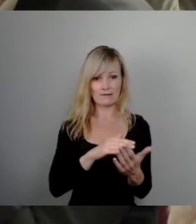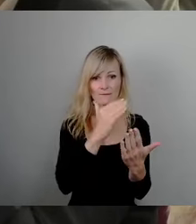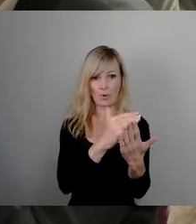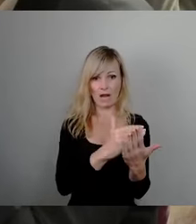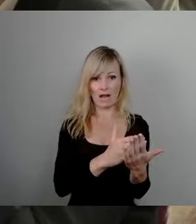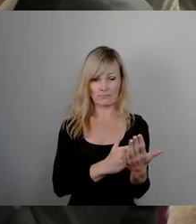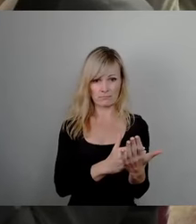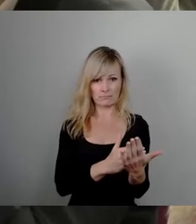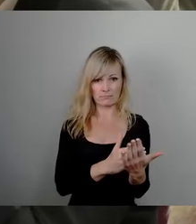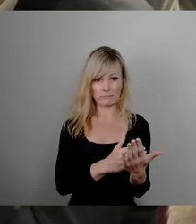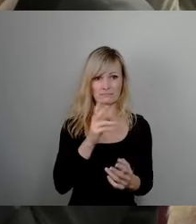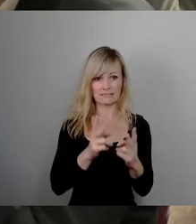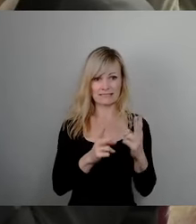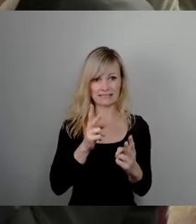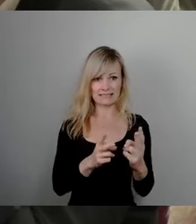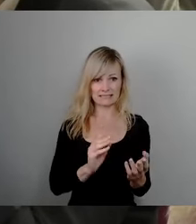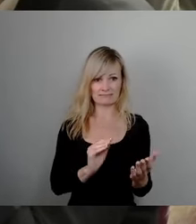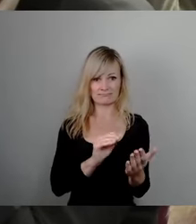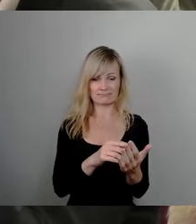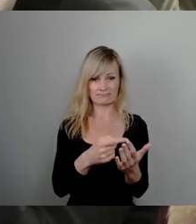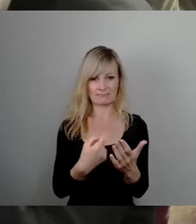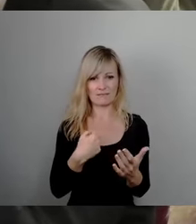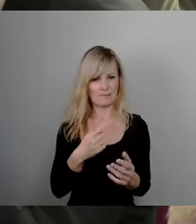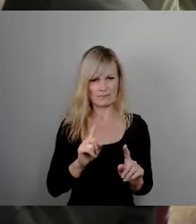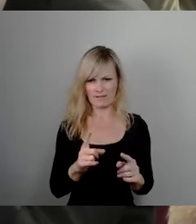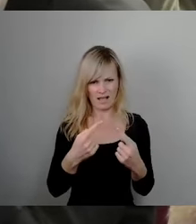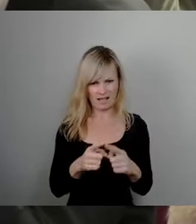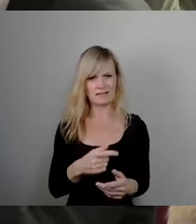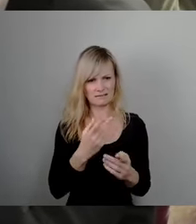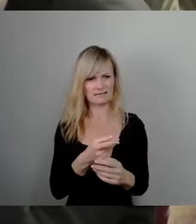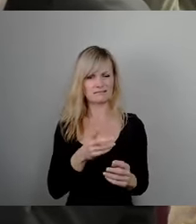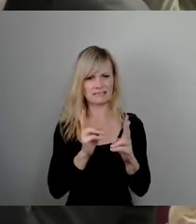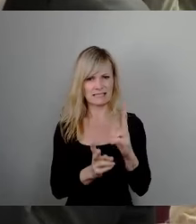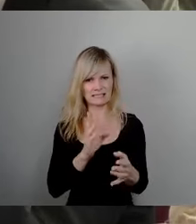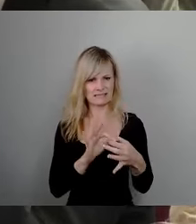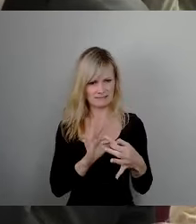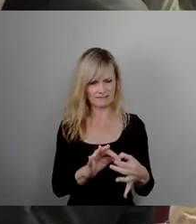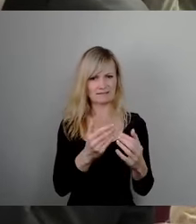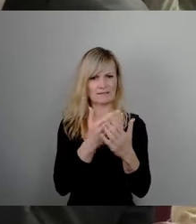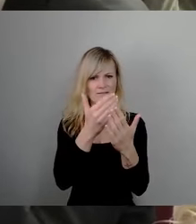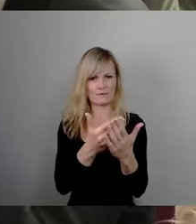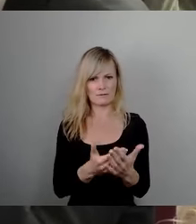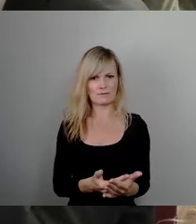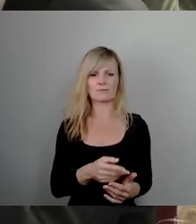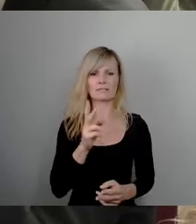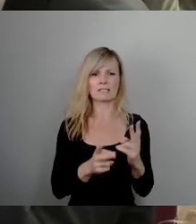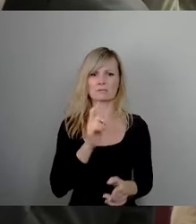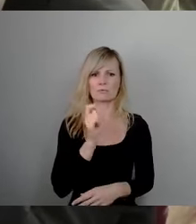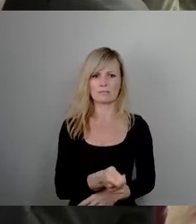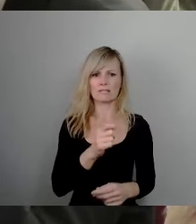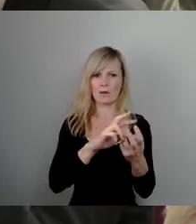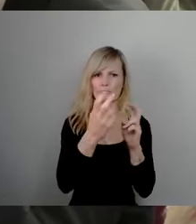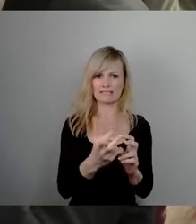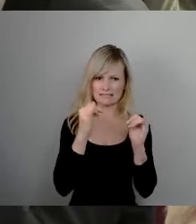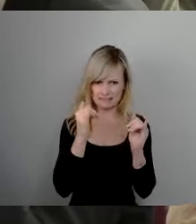Gerichtes entsprechen. Das ist aber das ganze Gegenteil. Natürlich wird das Gerichtsurteil umgesetzt und es